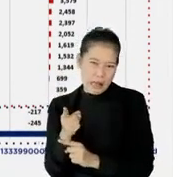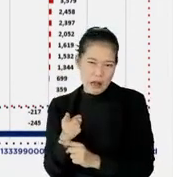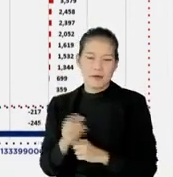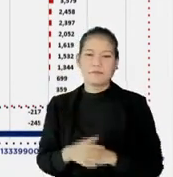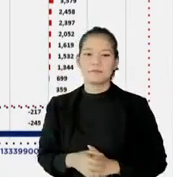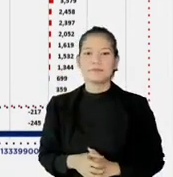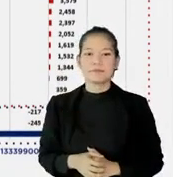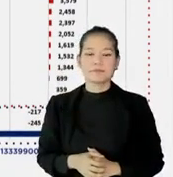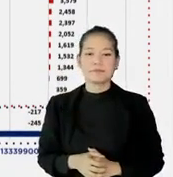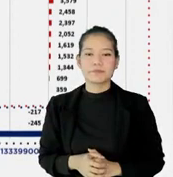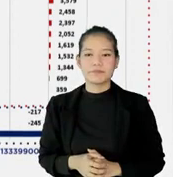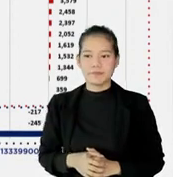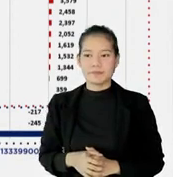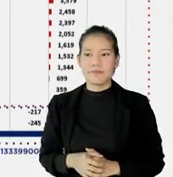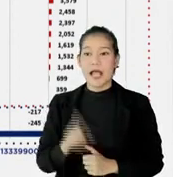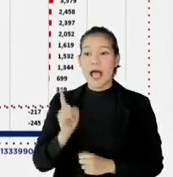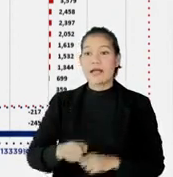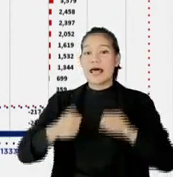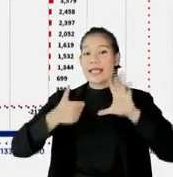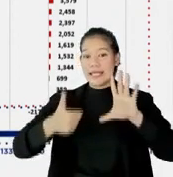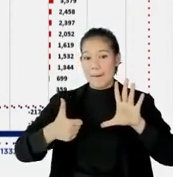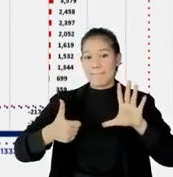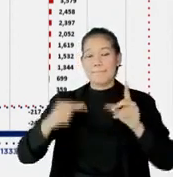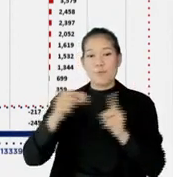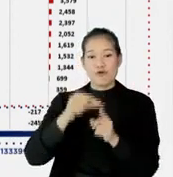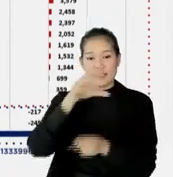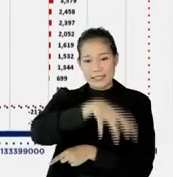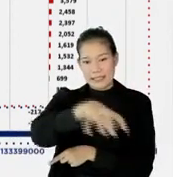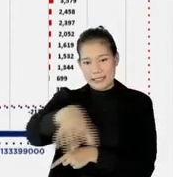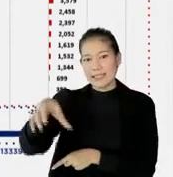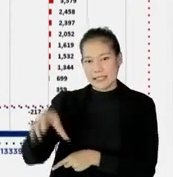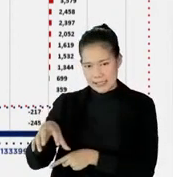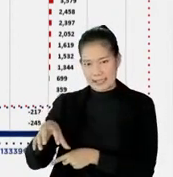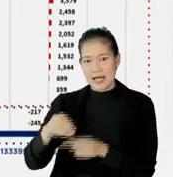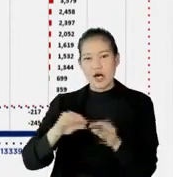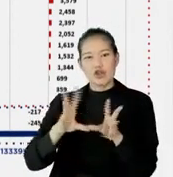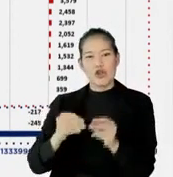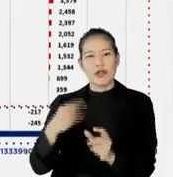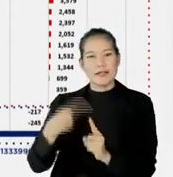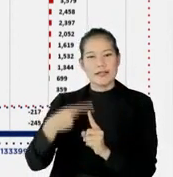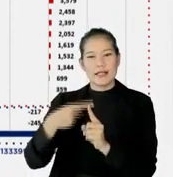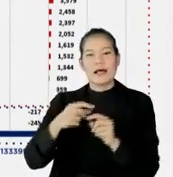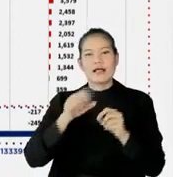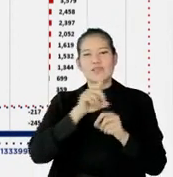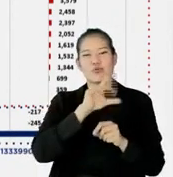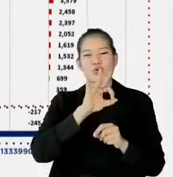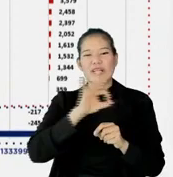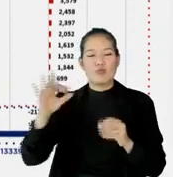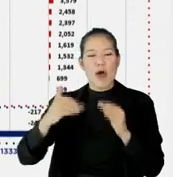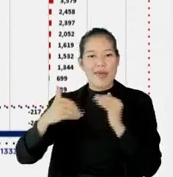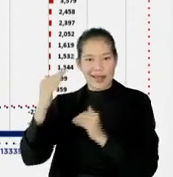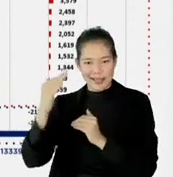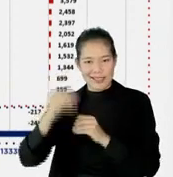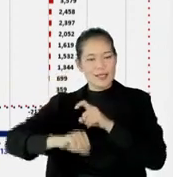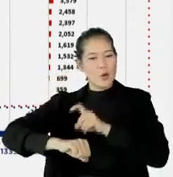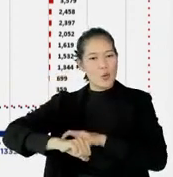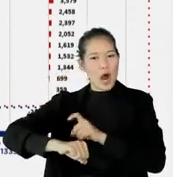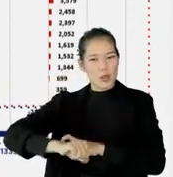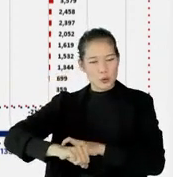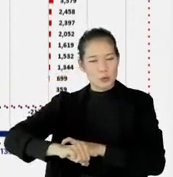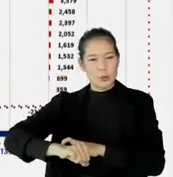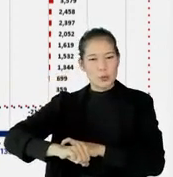secara signifikan. Ini saya pilih ada 6 provinsi, dengan peningkatan kasus aktif, di atas 10 ribu dokterullah, dalam waktu,